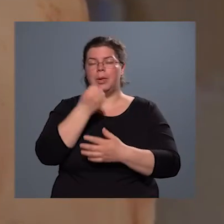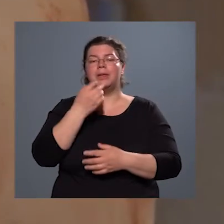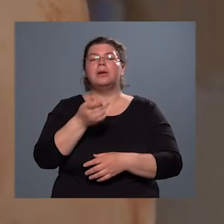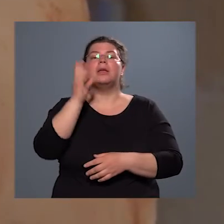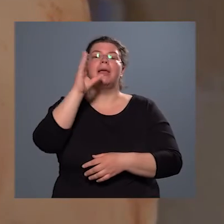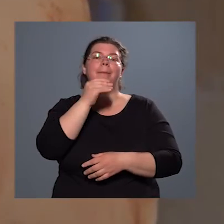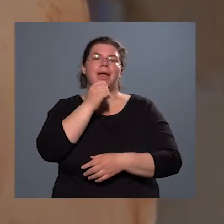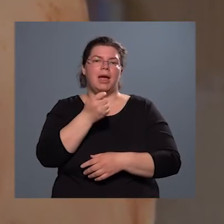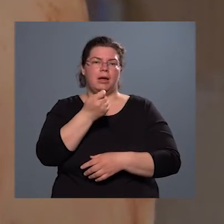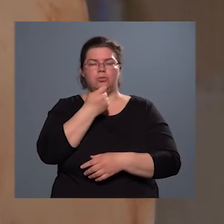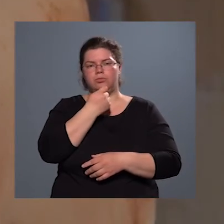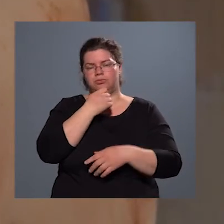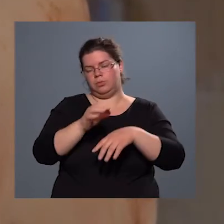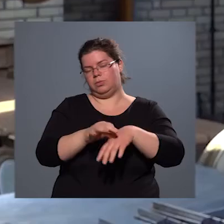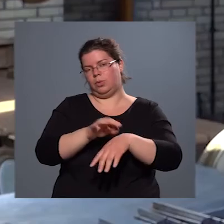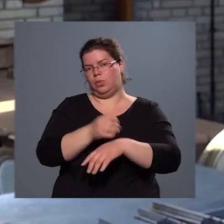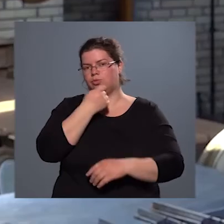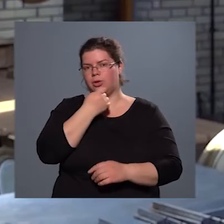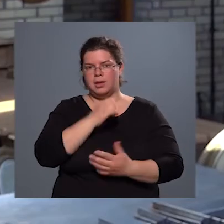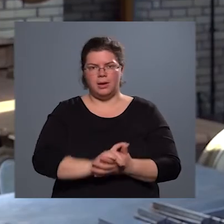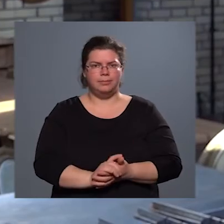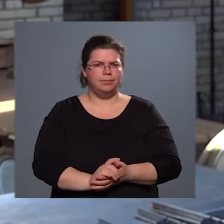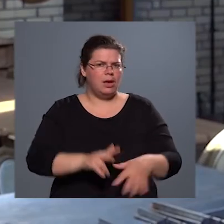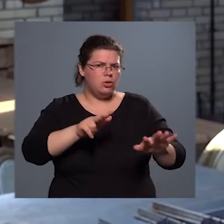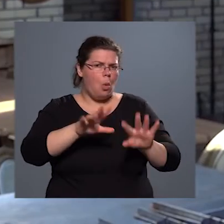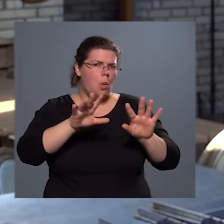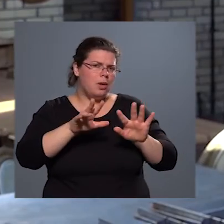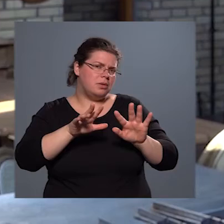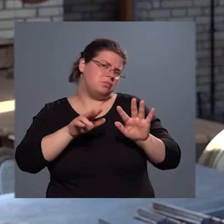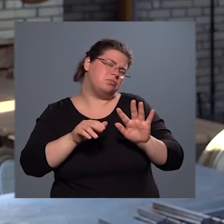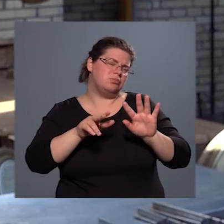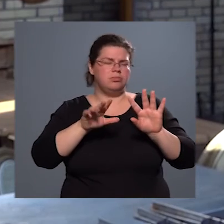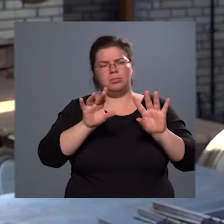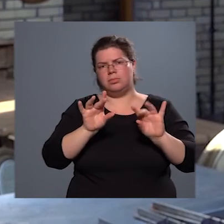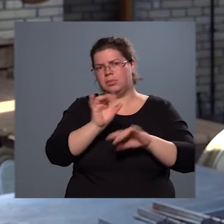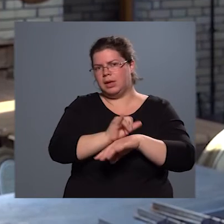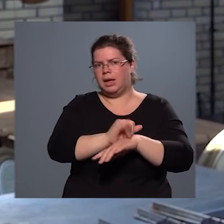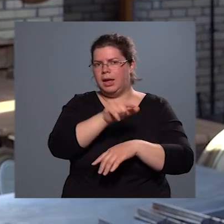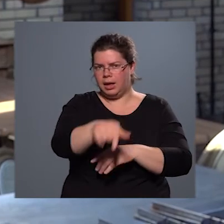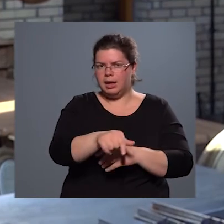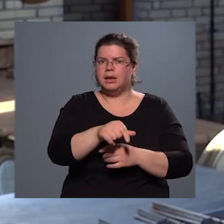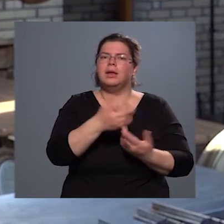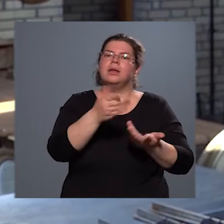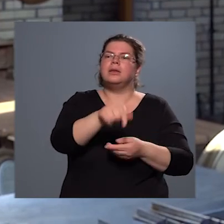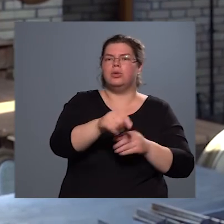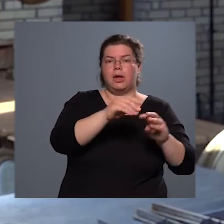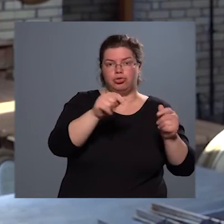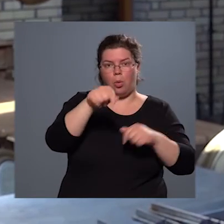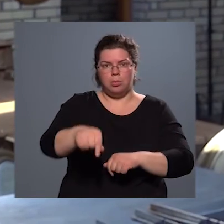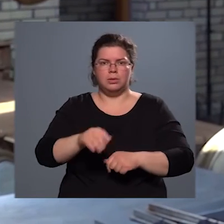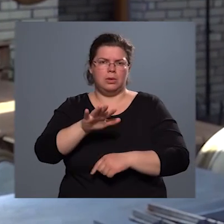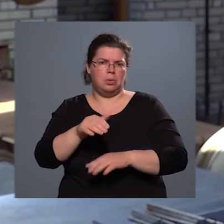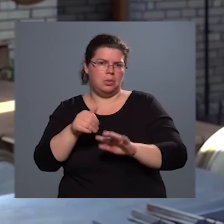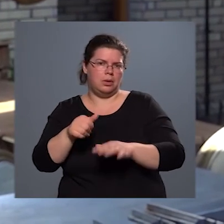magukhoz. Le kell sózni, akkor a sóba állóan 6-8 hétig, utána a pászlébe állóan 4-5 hétig, és aztán a füstölő. Hát a füstölő, az